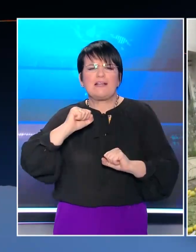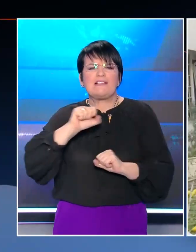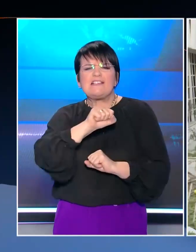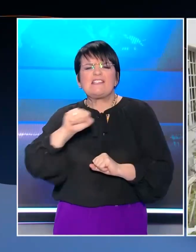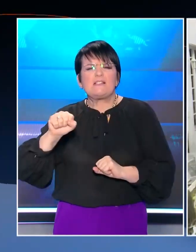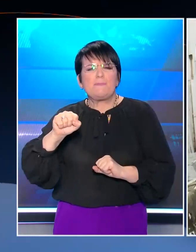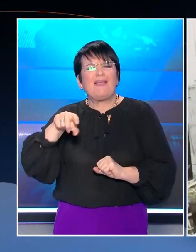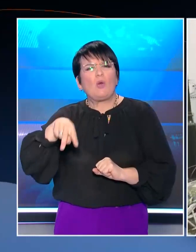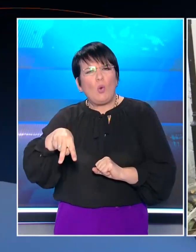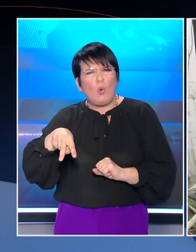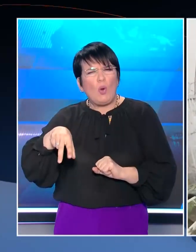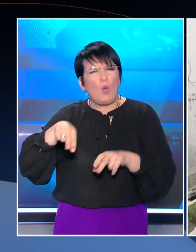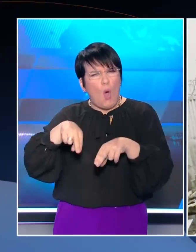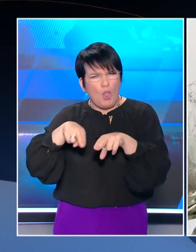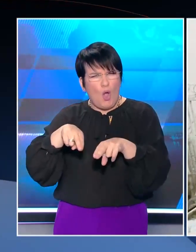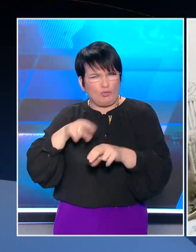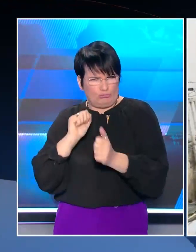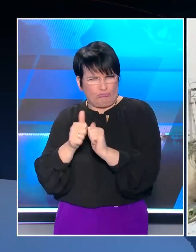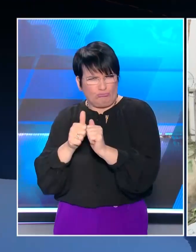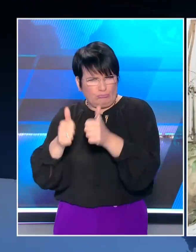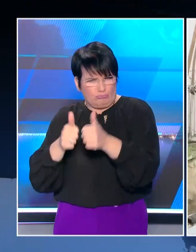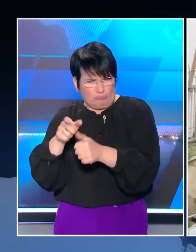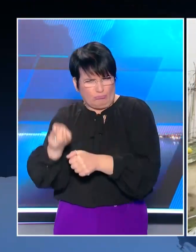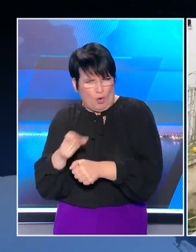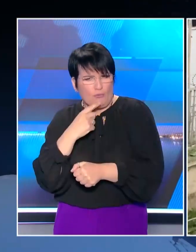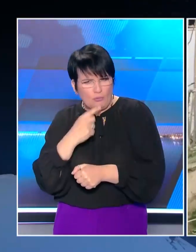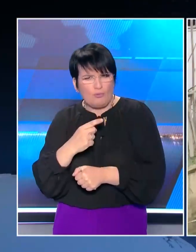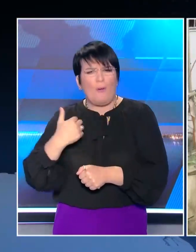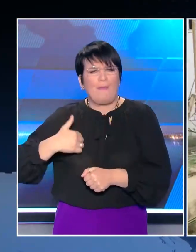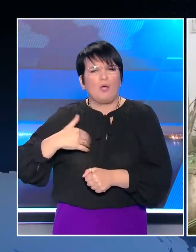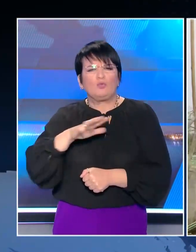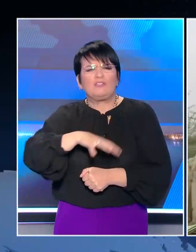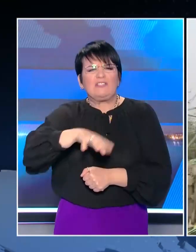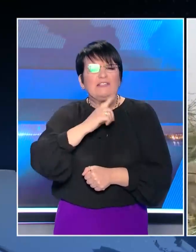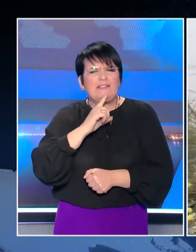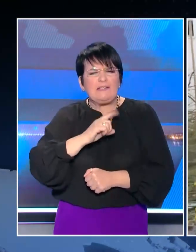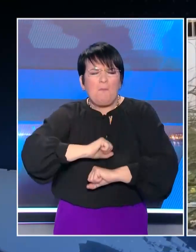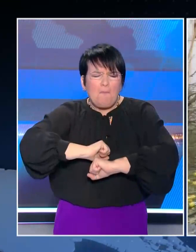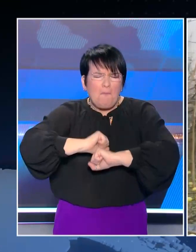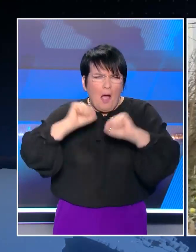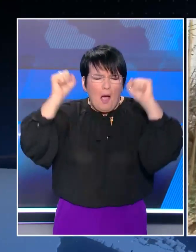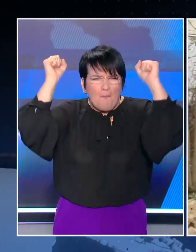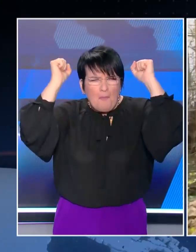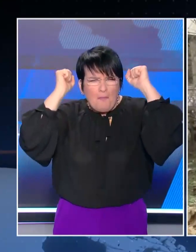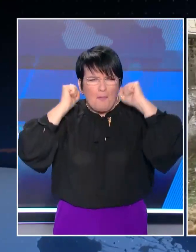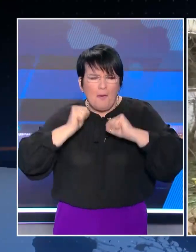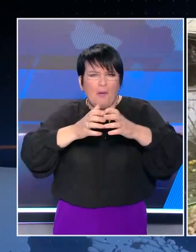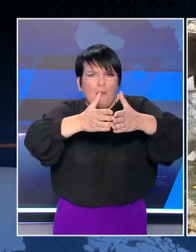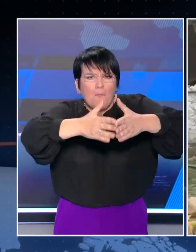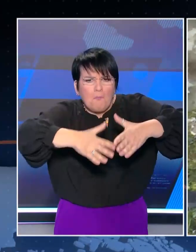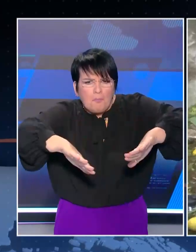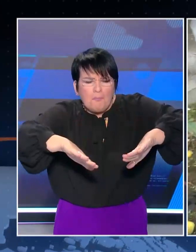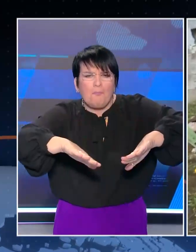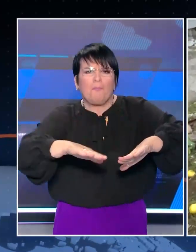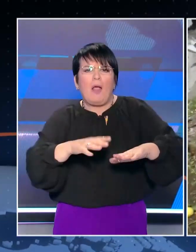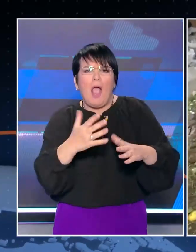εδώ στο Μαρούσι με τις επιχειρήσεις να έχουν υποστεί μεγάλες ζημιές ενώ από την ισχύ της έκρηξης σχηματίστηκε μέχρι και